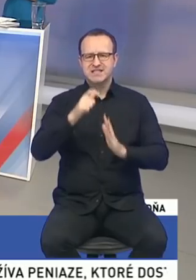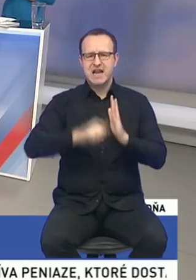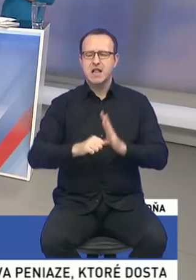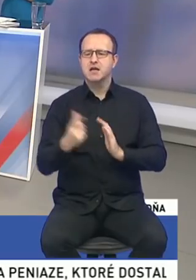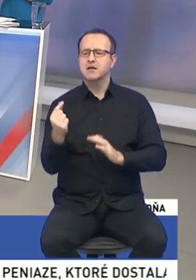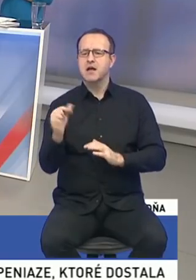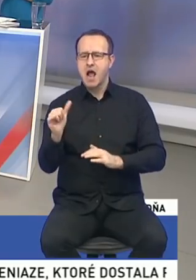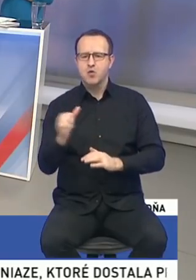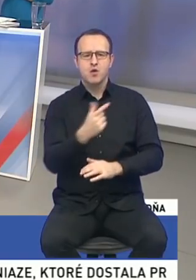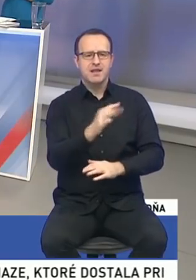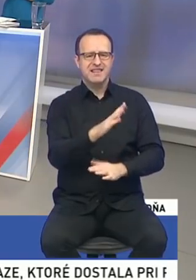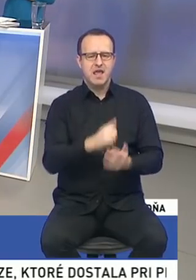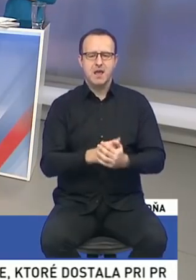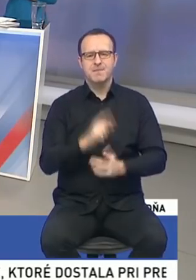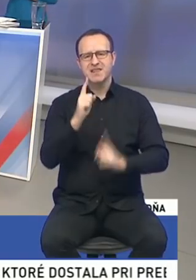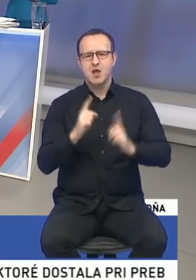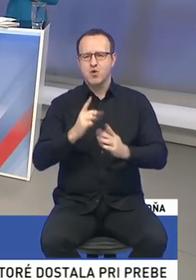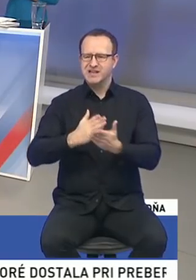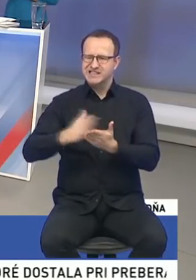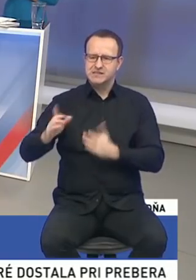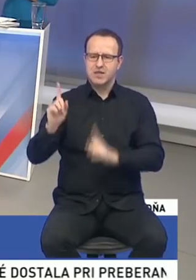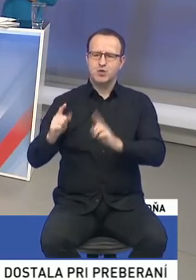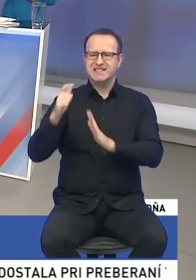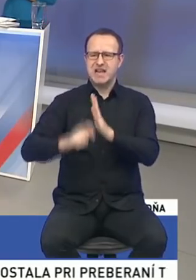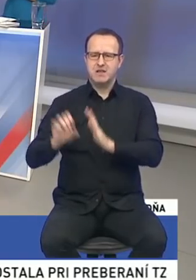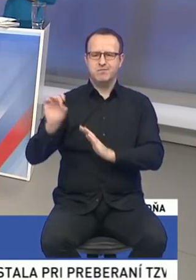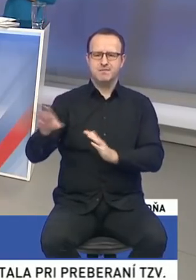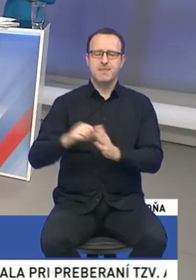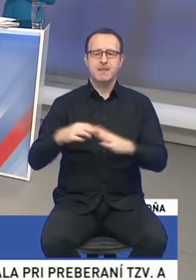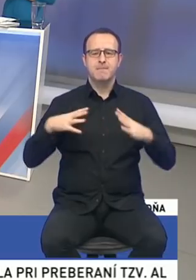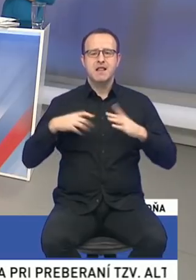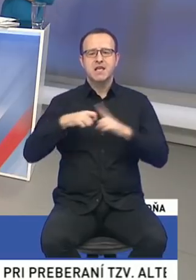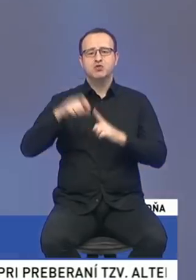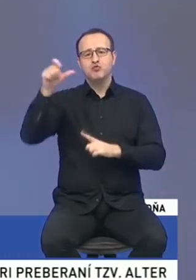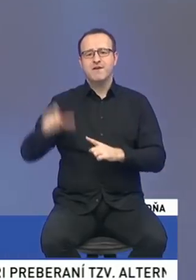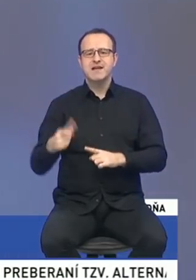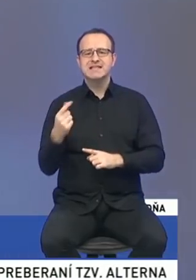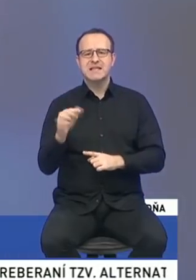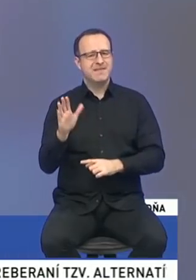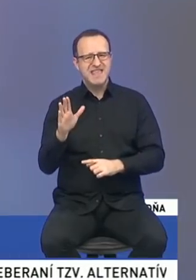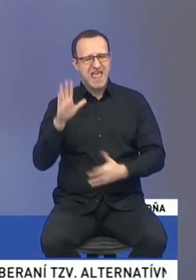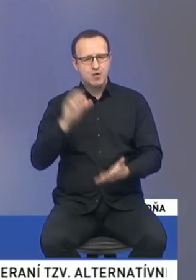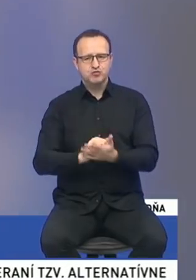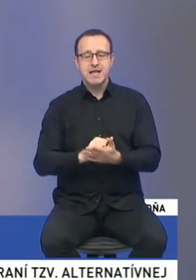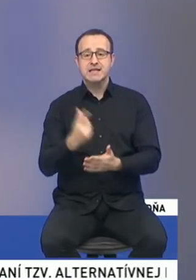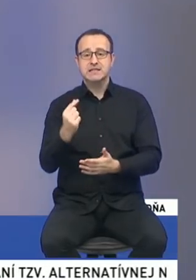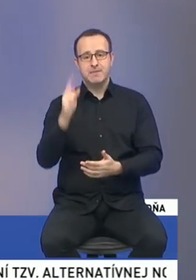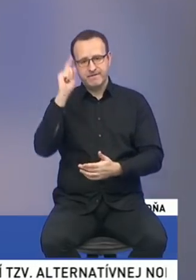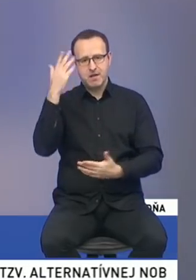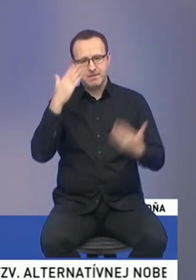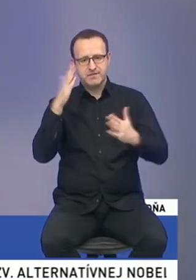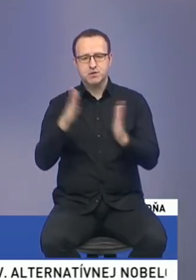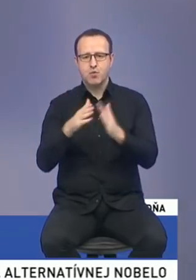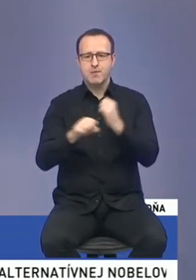Niektoré sa už úplne vyhraňujú voči niektorým stranám pani Krištovkova, teda s kým určite nie a s kým si viete predstaviť spoluprácu. Pretože